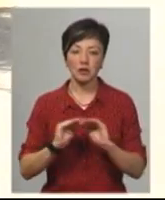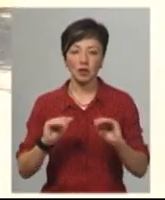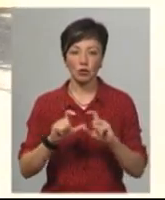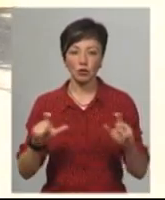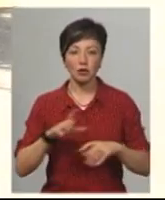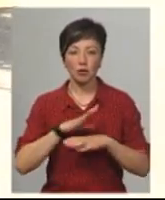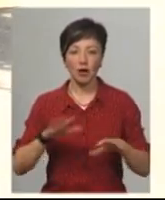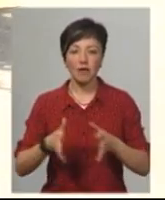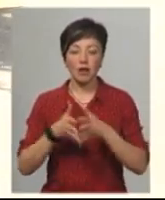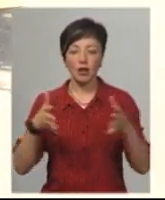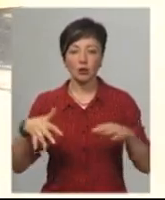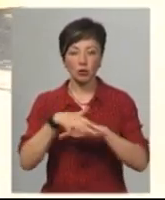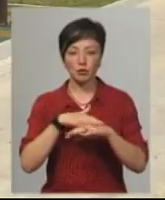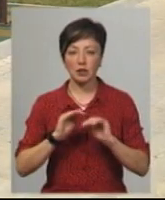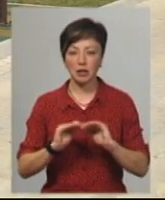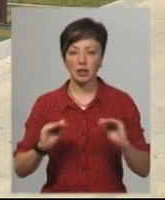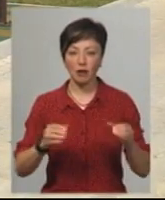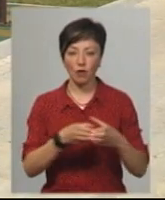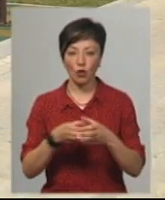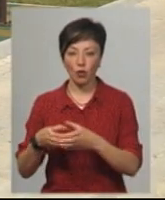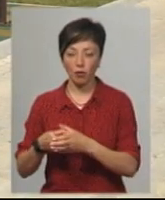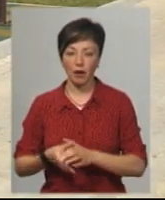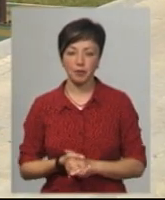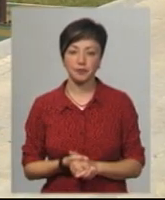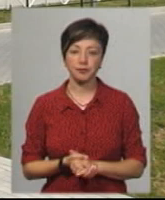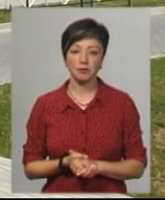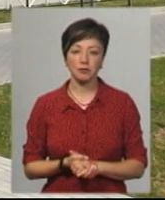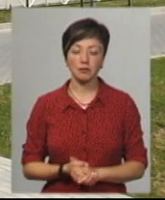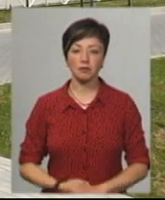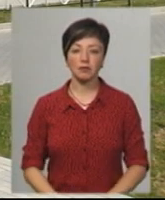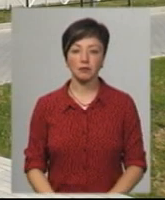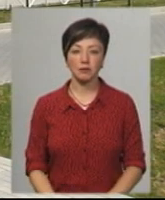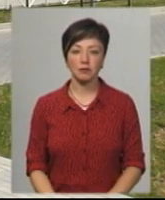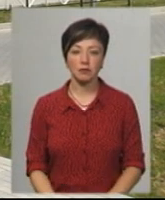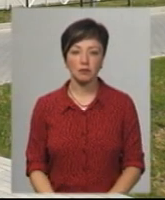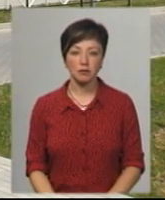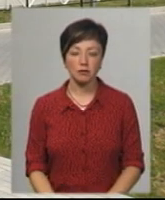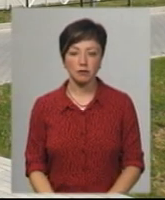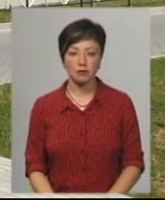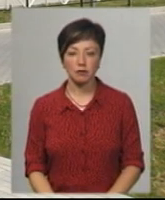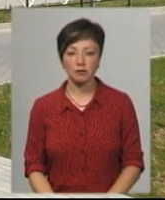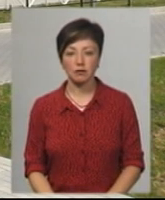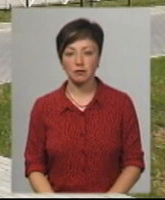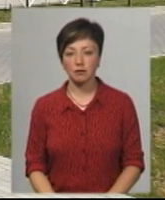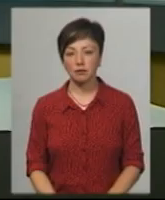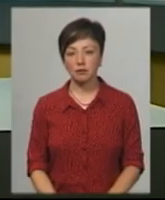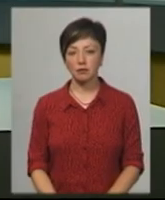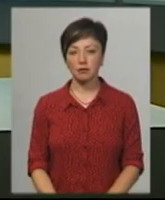уникнути великого скупчення дітей у групах. Катерина Шевчук, Олександр Горішевський. Новини на Суспільному. Хмельницький.